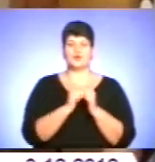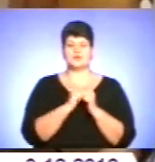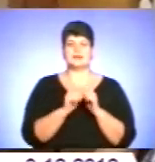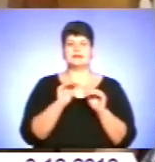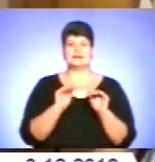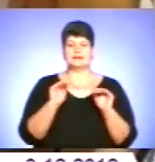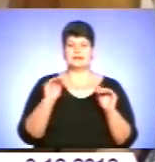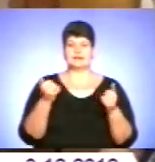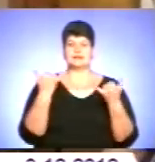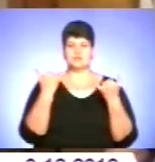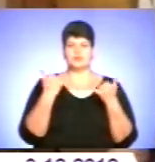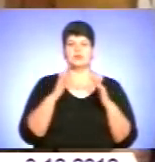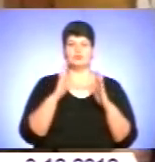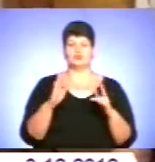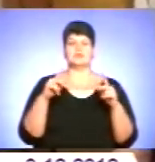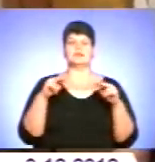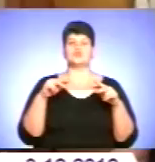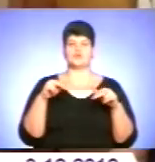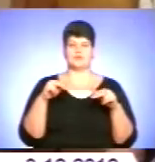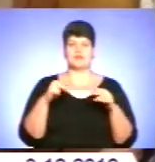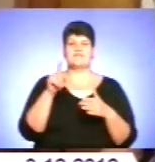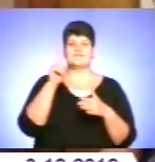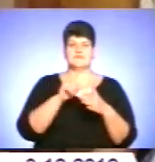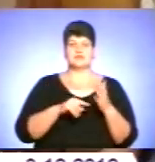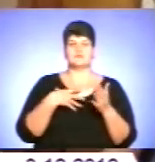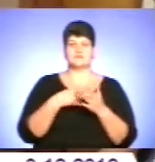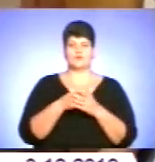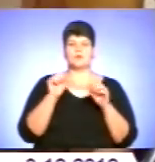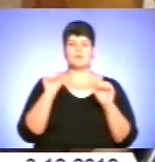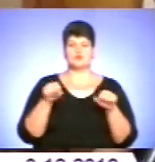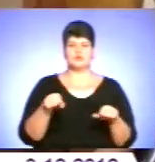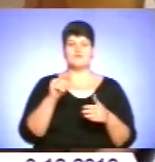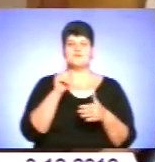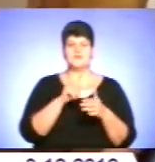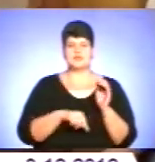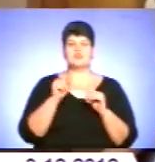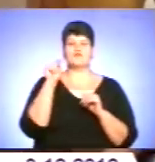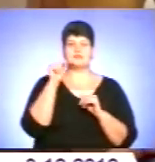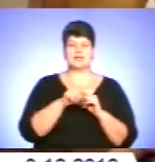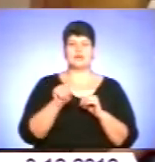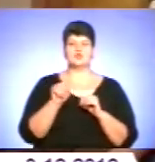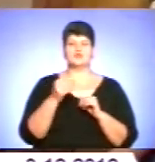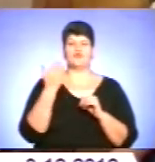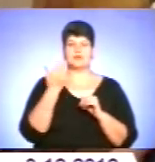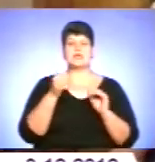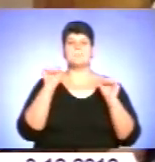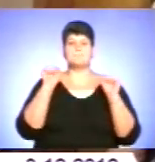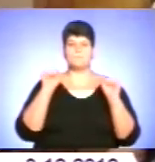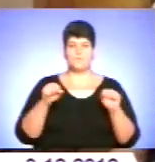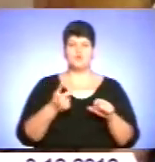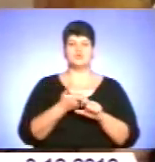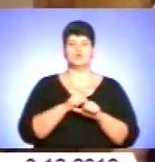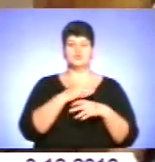сьогодні буде танцювати, вона вірить свої можливості, вірить те, що вона може дуже